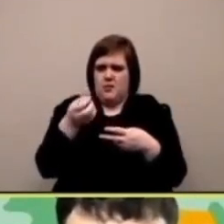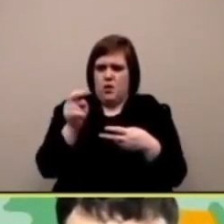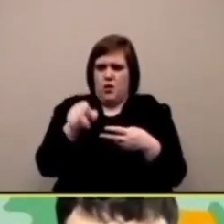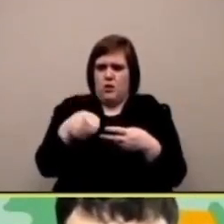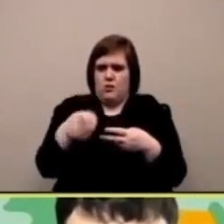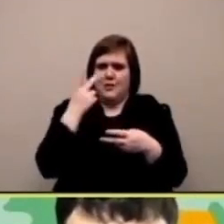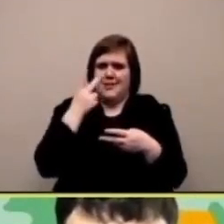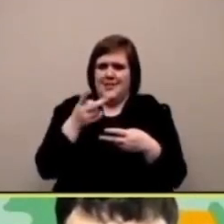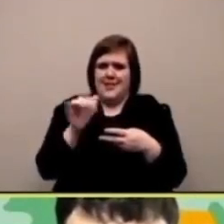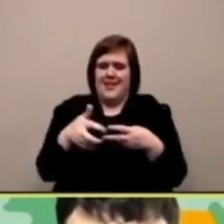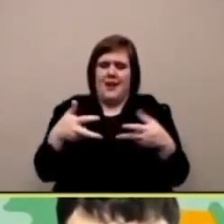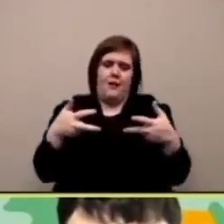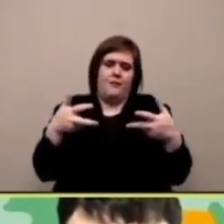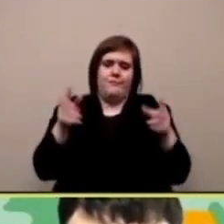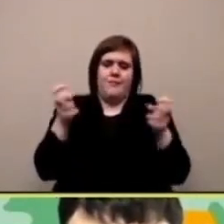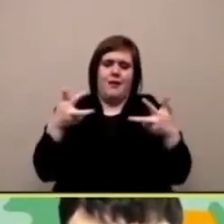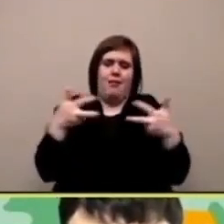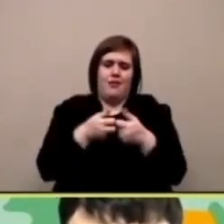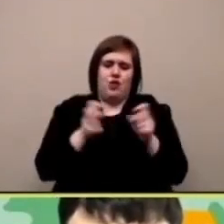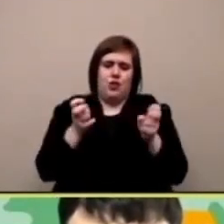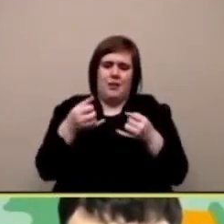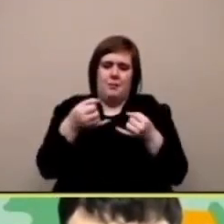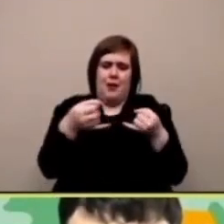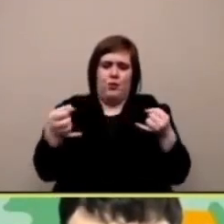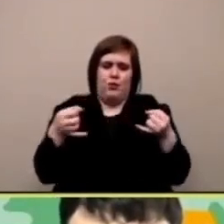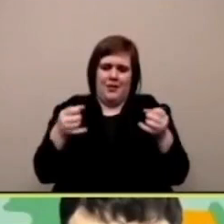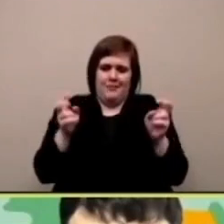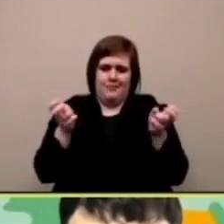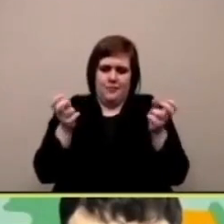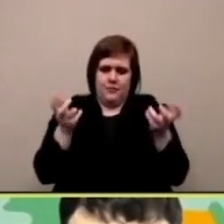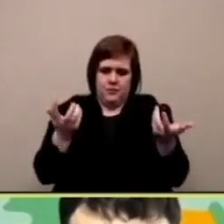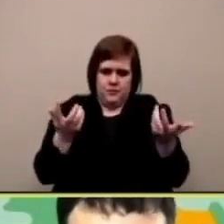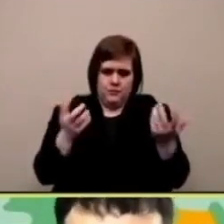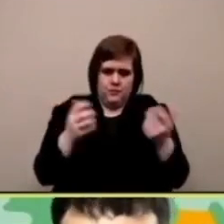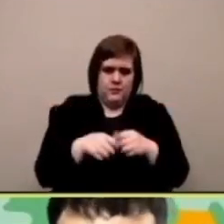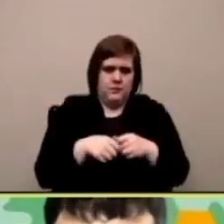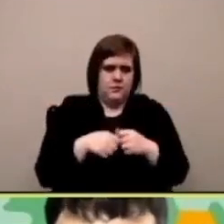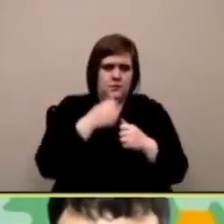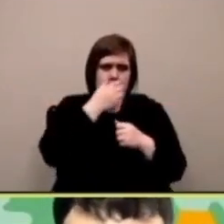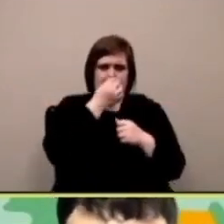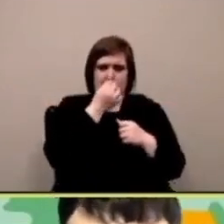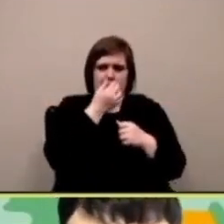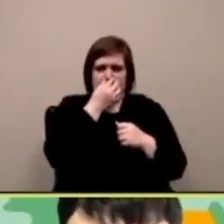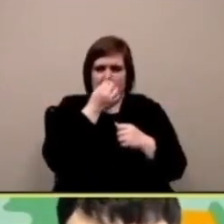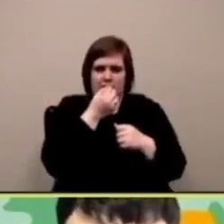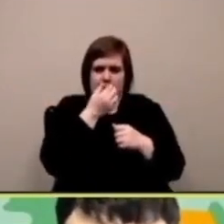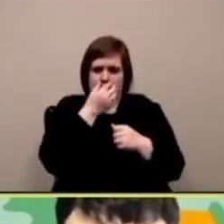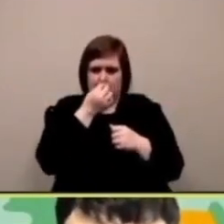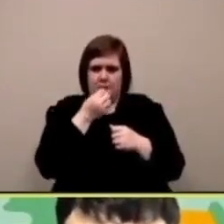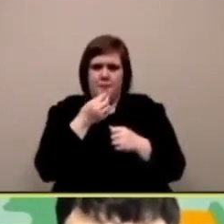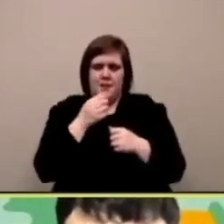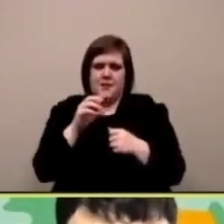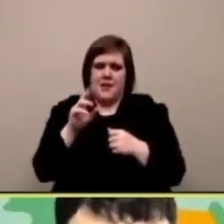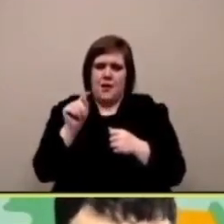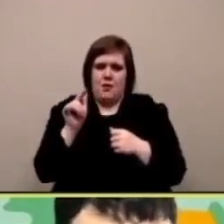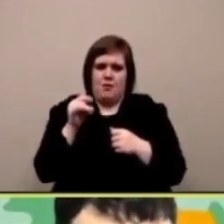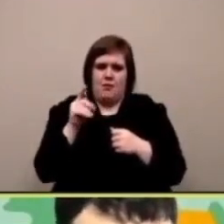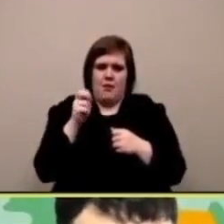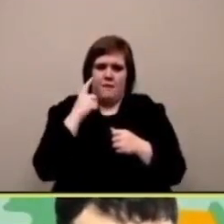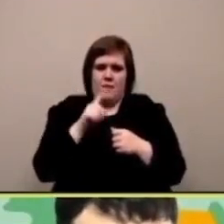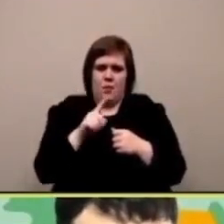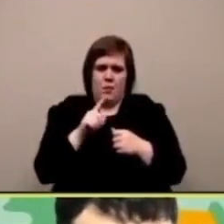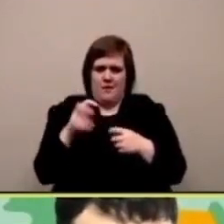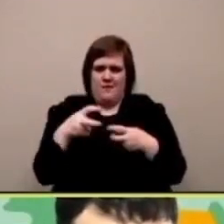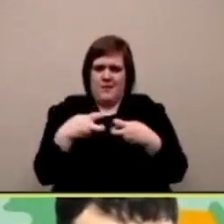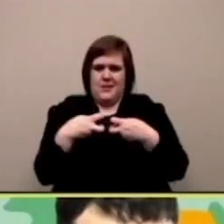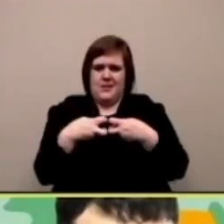se qui si utilizza si usa la bandiera verde quando tu apri questo cioè questo sarebbe un po'